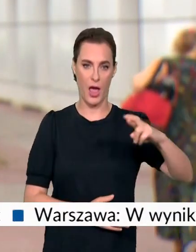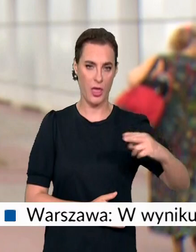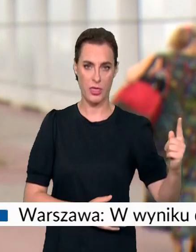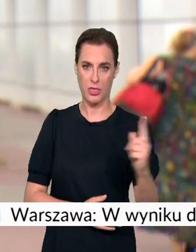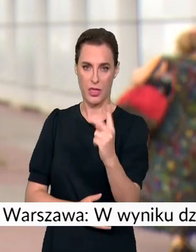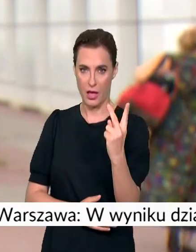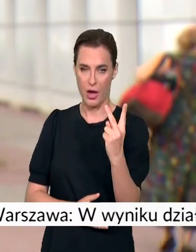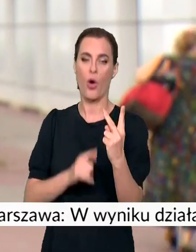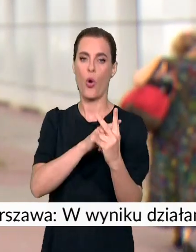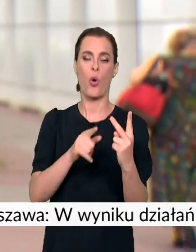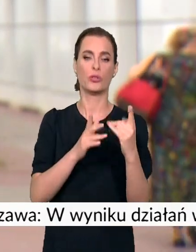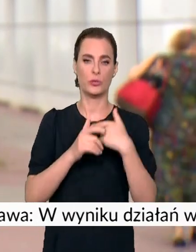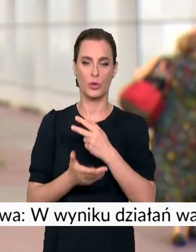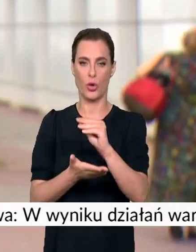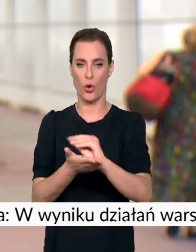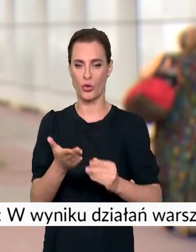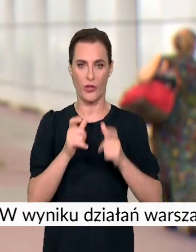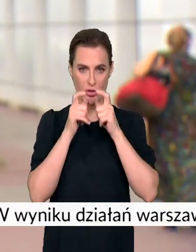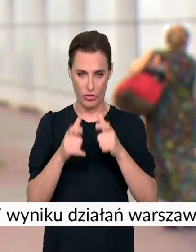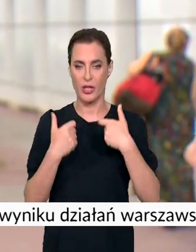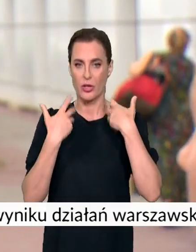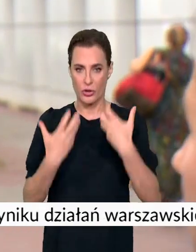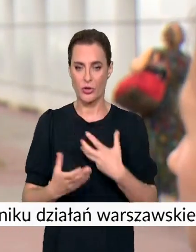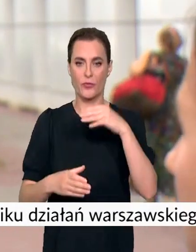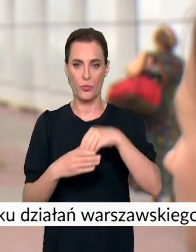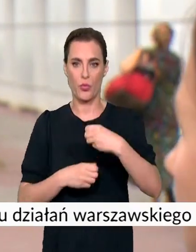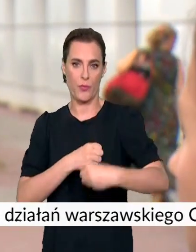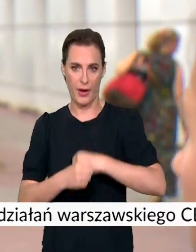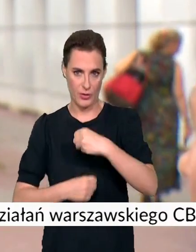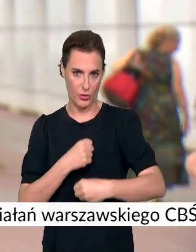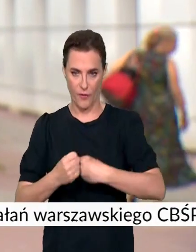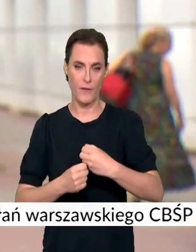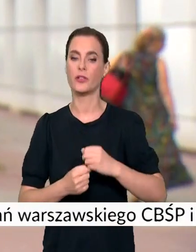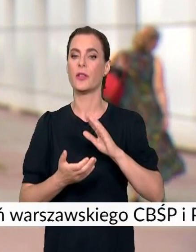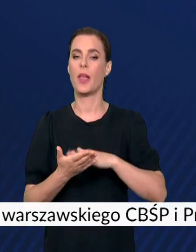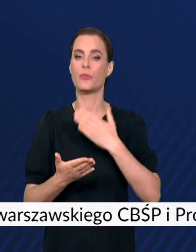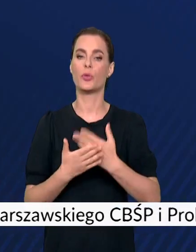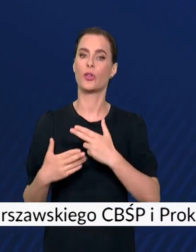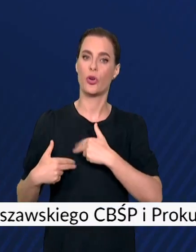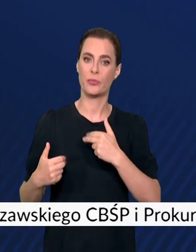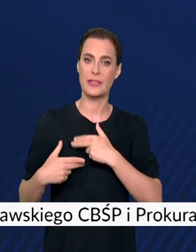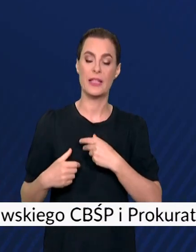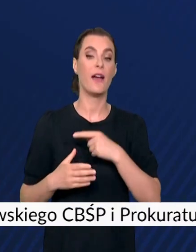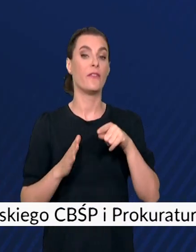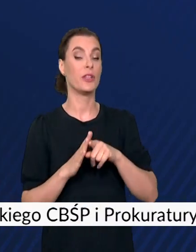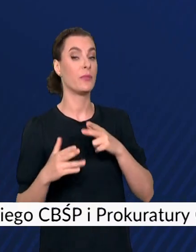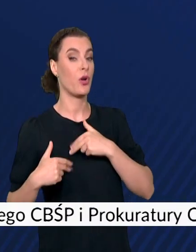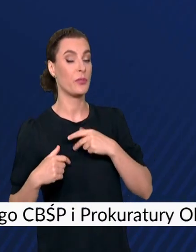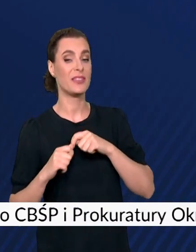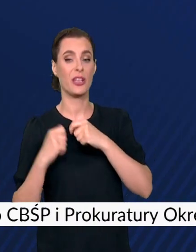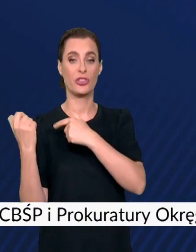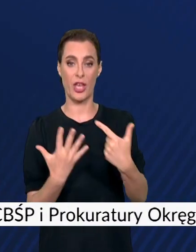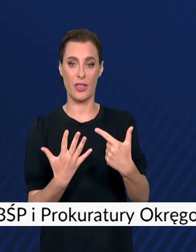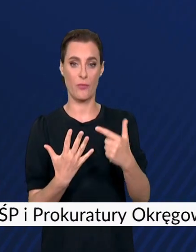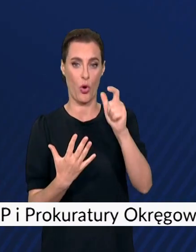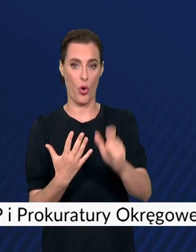w tej chwili złożyli oświadczenia, wyrazili chęć pracy m.in. w komisji rewizyjnej. W której zasiada siedem osób.